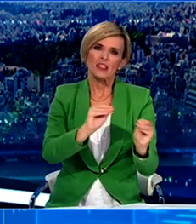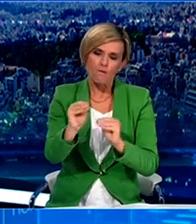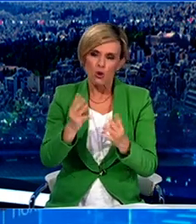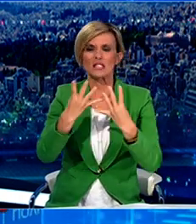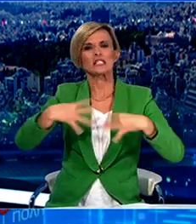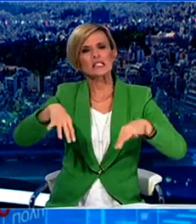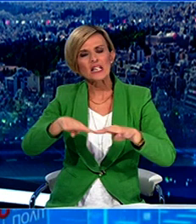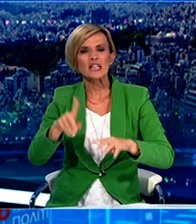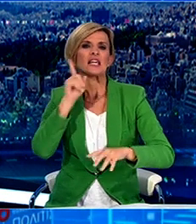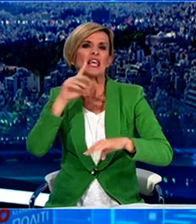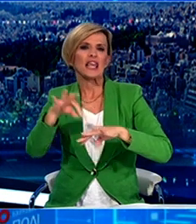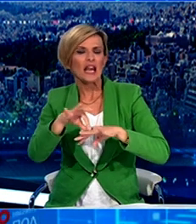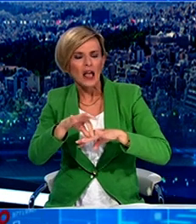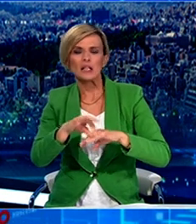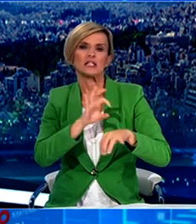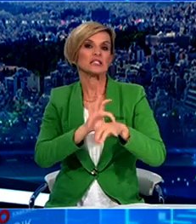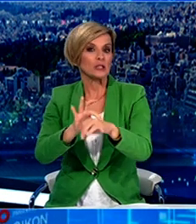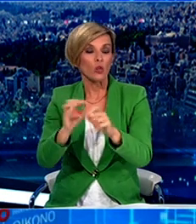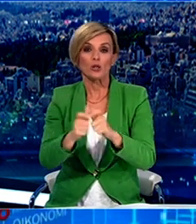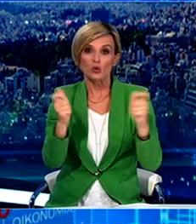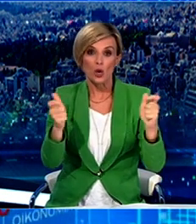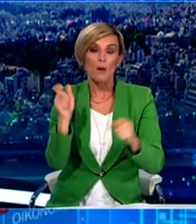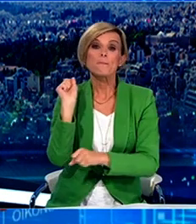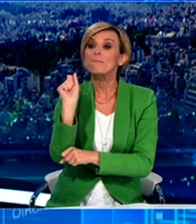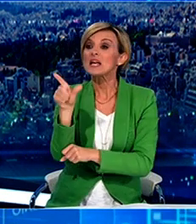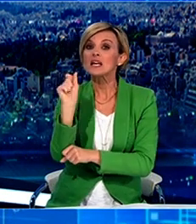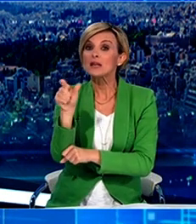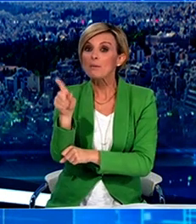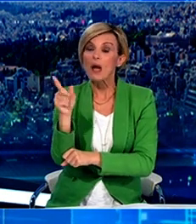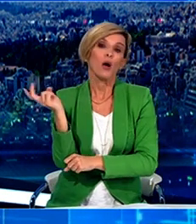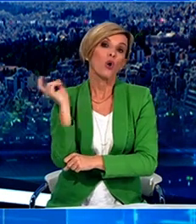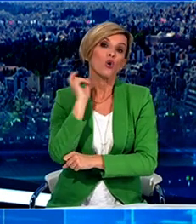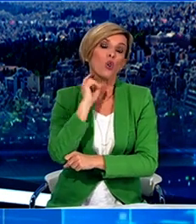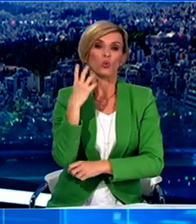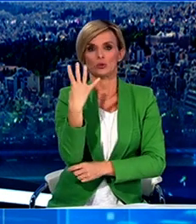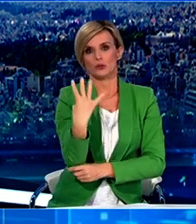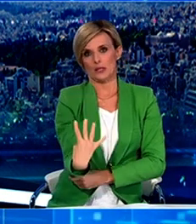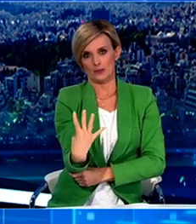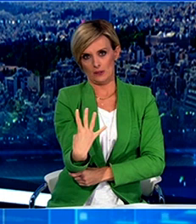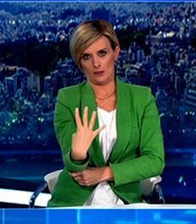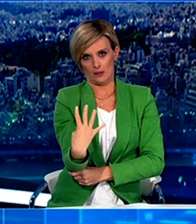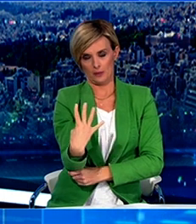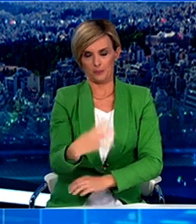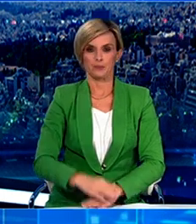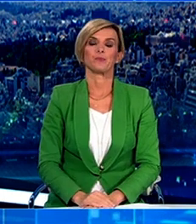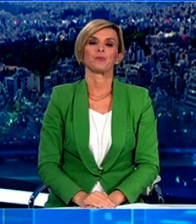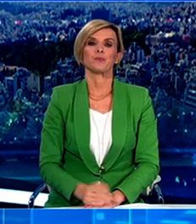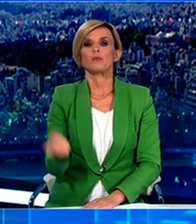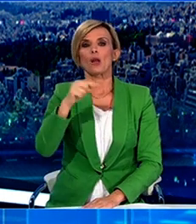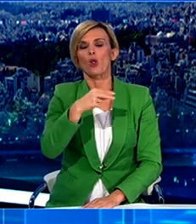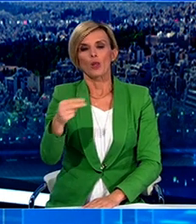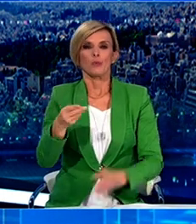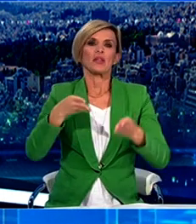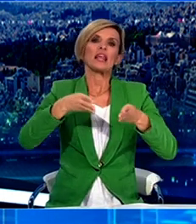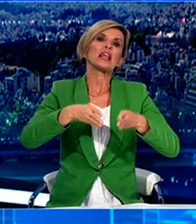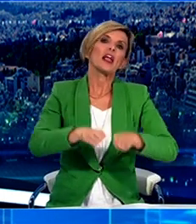συνεργασία και συνοδεία μαθητή, αποστέλλεται SMS με τον κωδικό 4. Μετάβαση σε κηδεία υπό